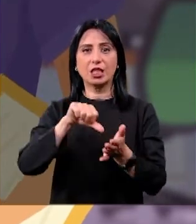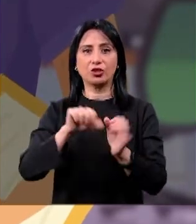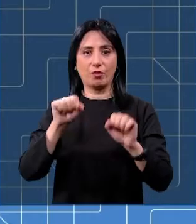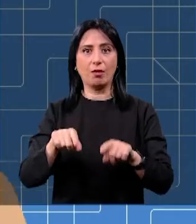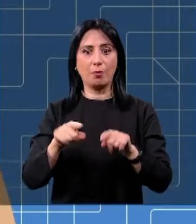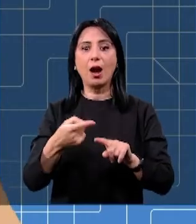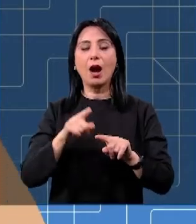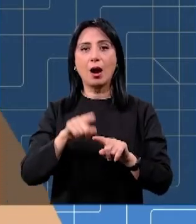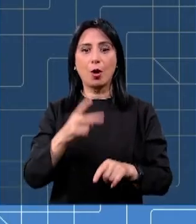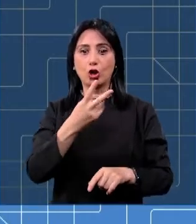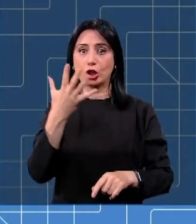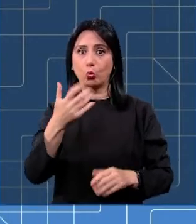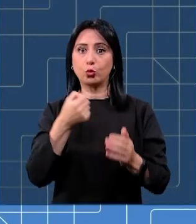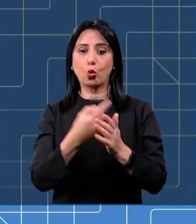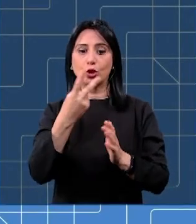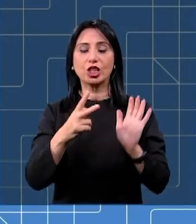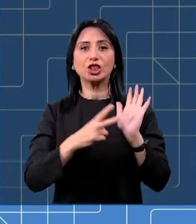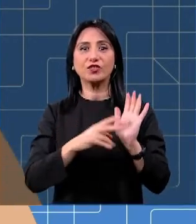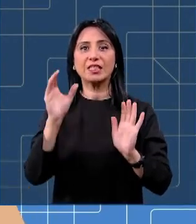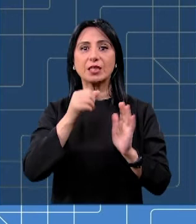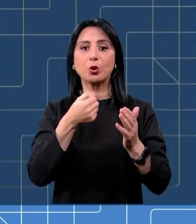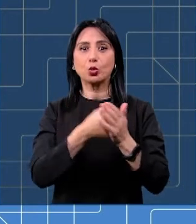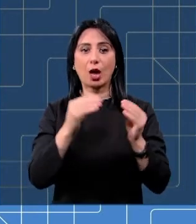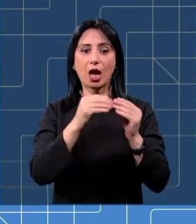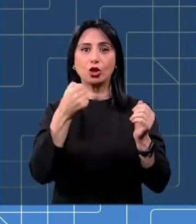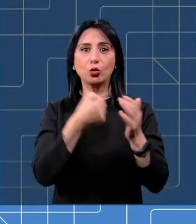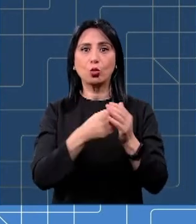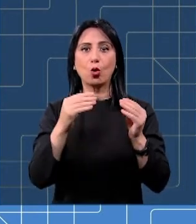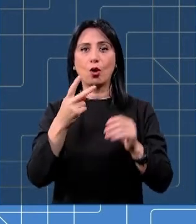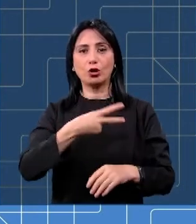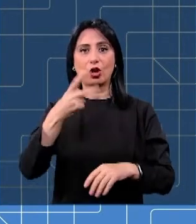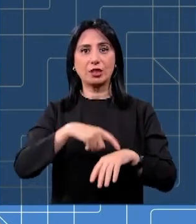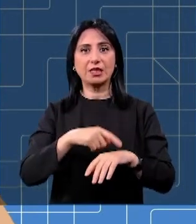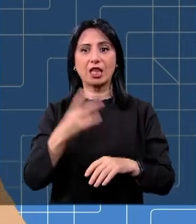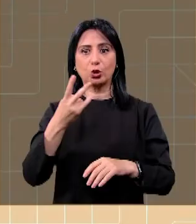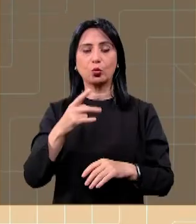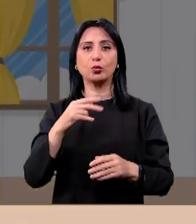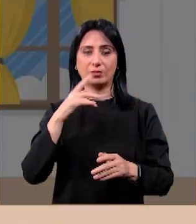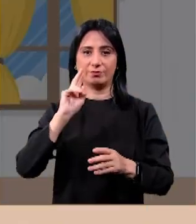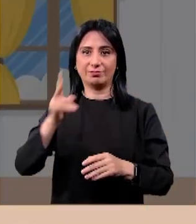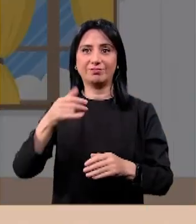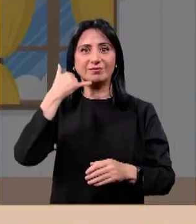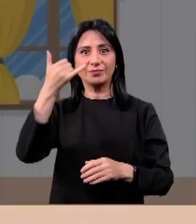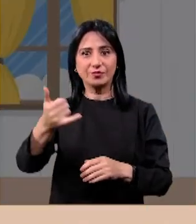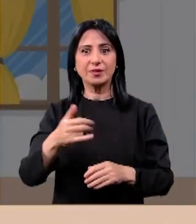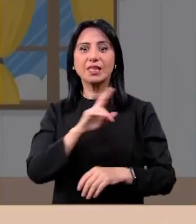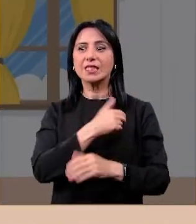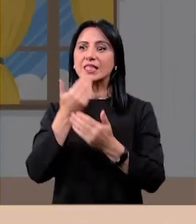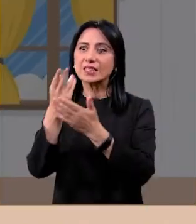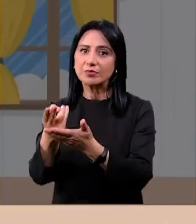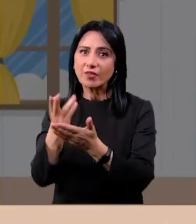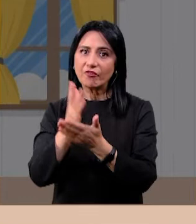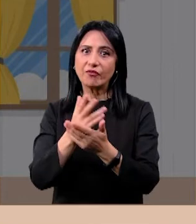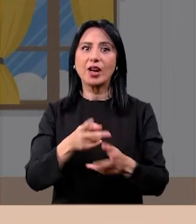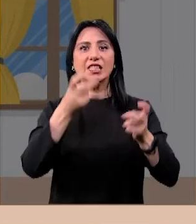մասնակցելու ընտրություններին։ Դրահամար պետք է կապ հաստատեկ մեզ հետ սեպտեմբերի 25-27 ներարյար ժամը 10-0-ից միջև 22-0